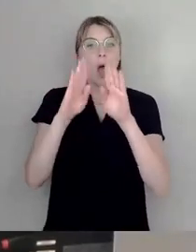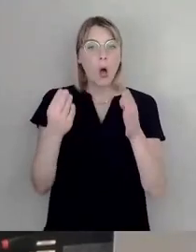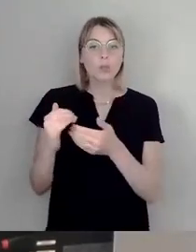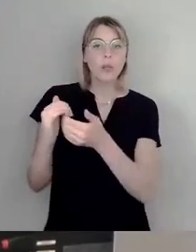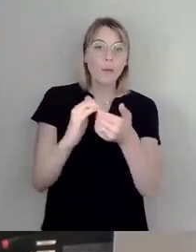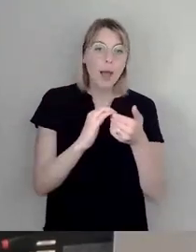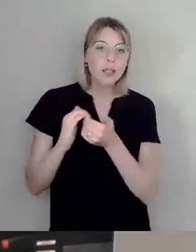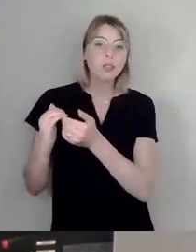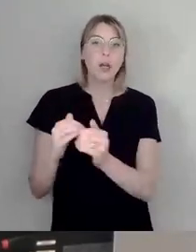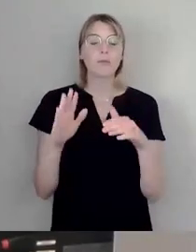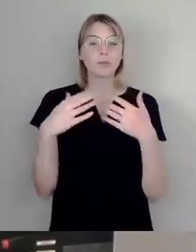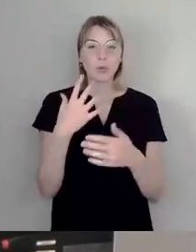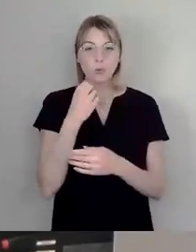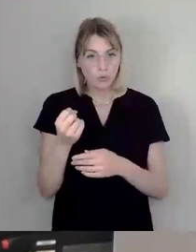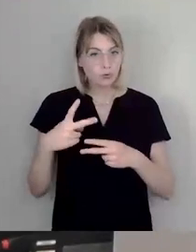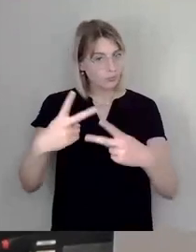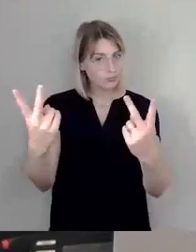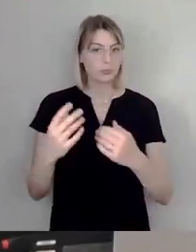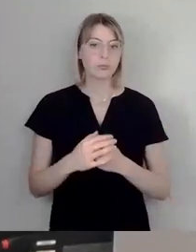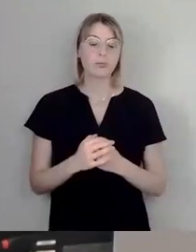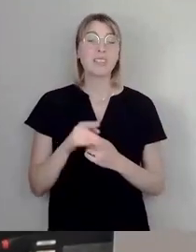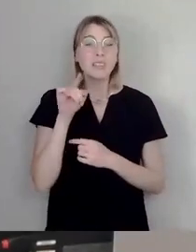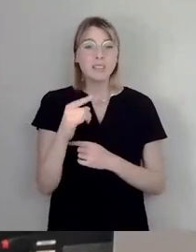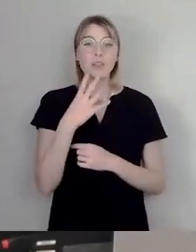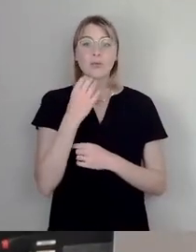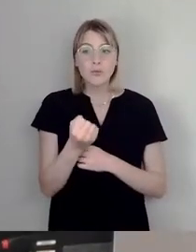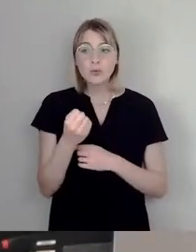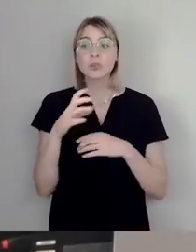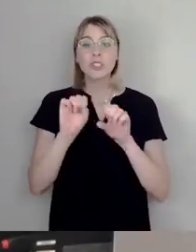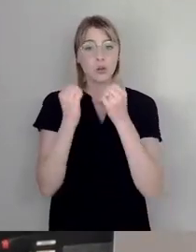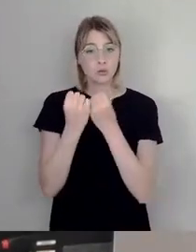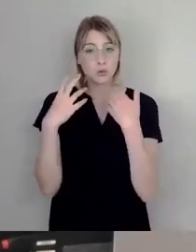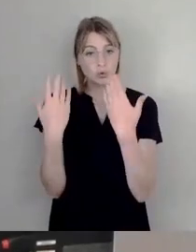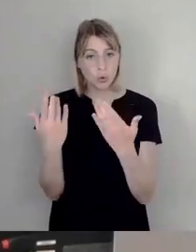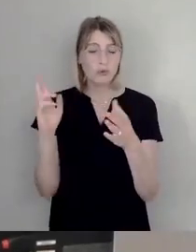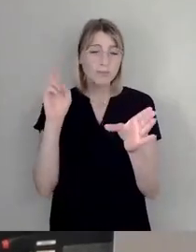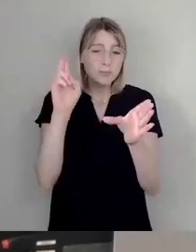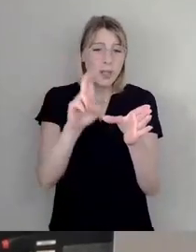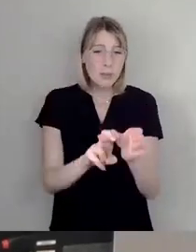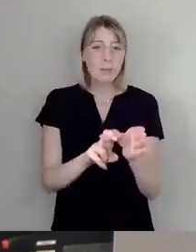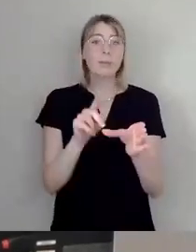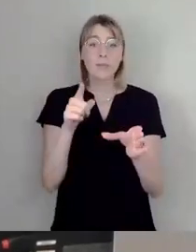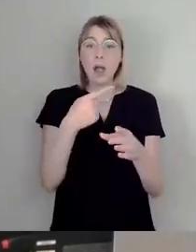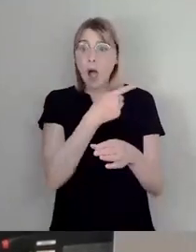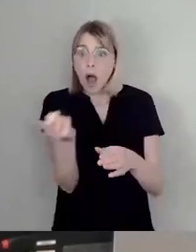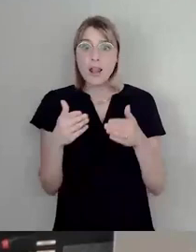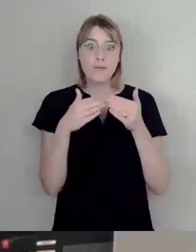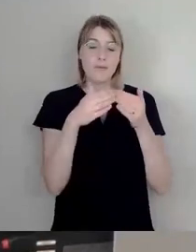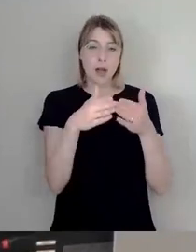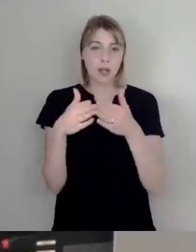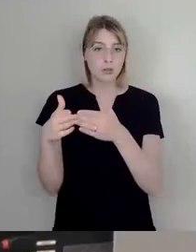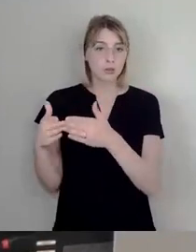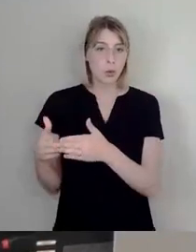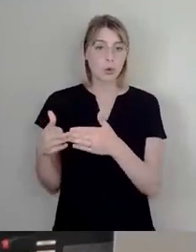ausüben, die im Grunde genommen endlich mal in die Situation zu bringen. Und dies ist ja nun auch allen Fraktionen mittlerweile, glaube ich,